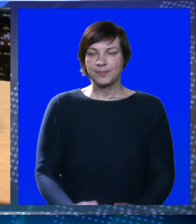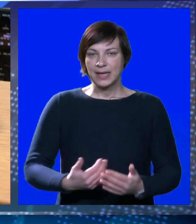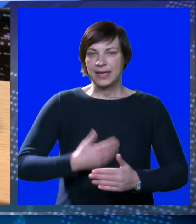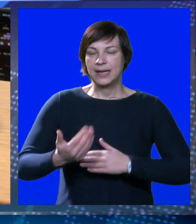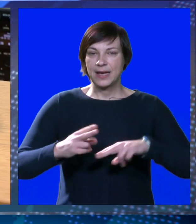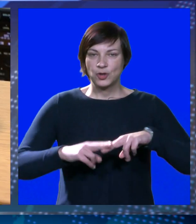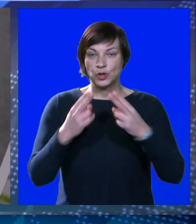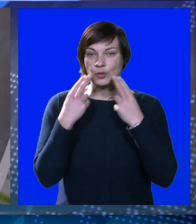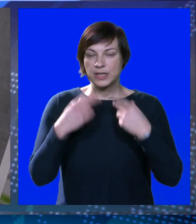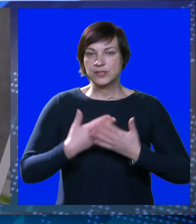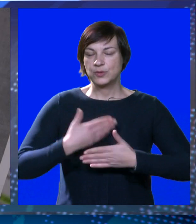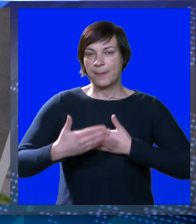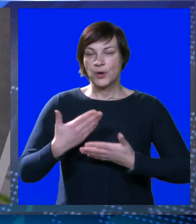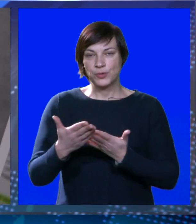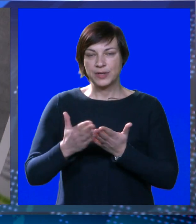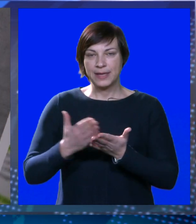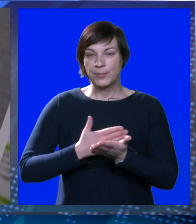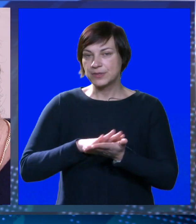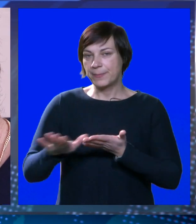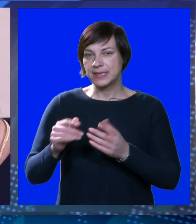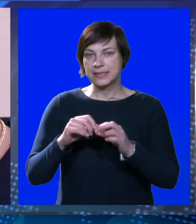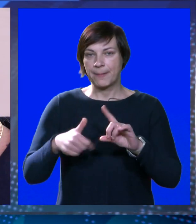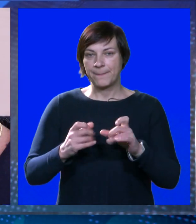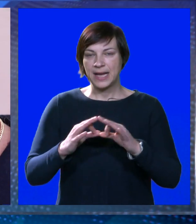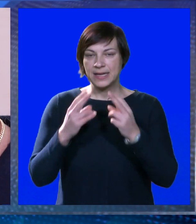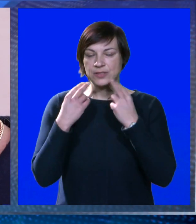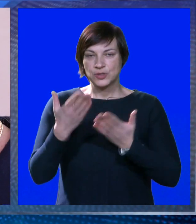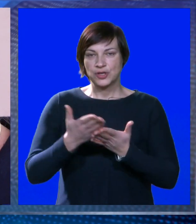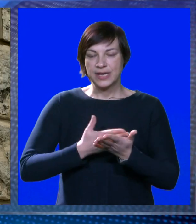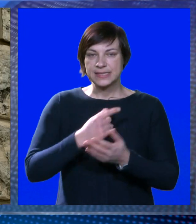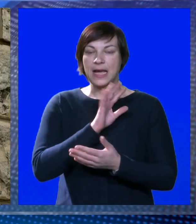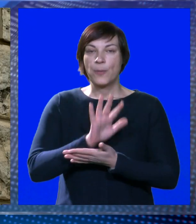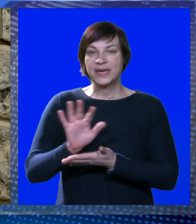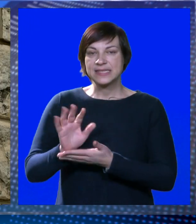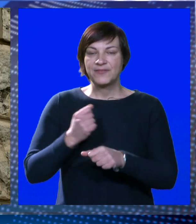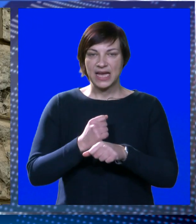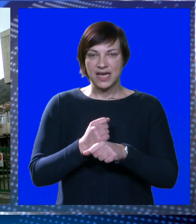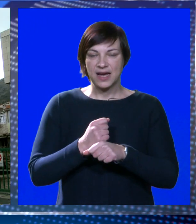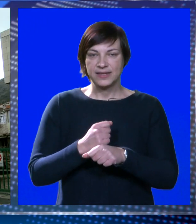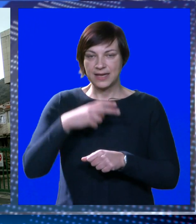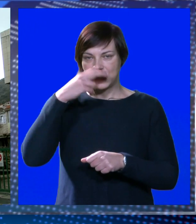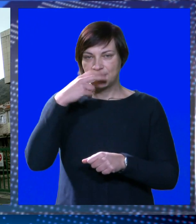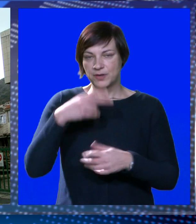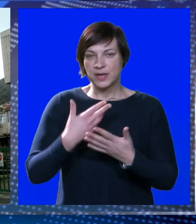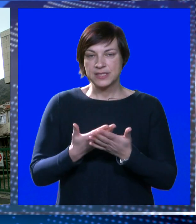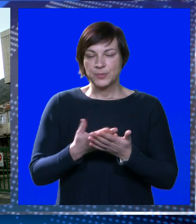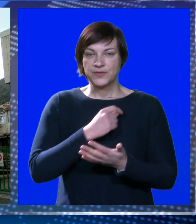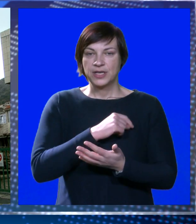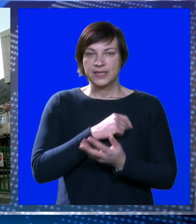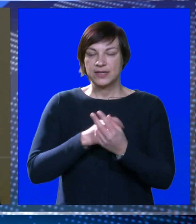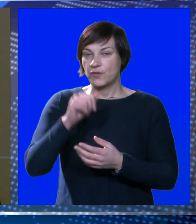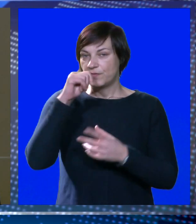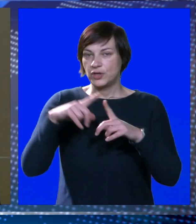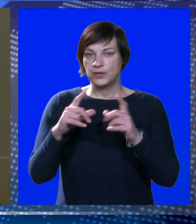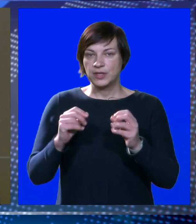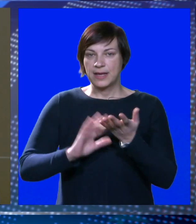Nakon odluke suda pokrenut je postupak brisanja Miha Balije iz sudskog registra kao predstavnika radnika. Informaciju je potvrdio direktor